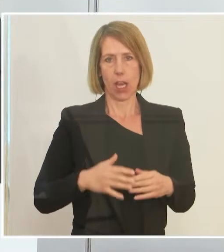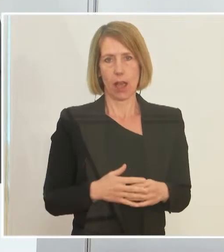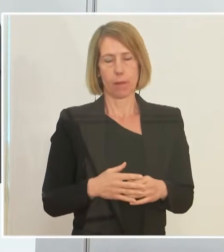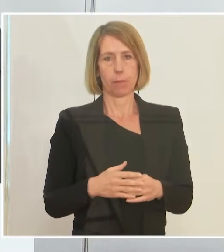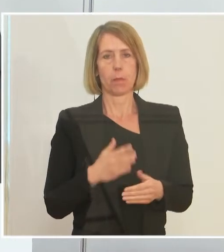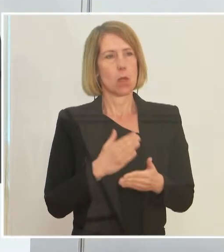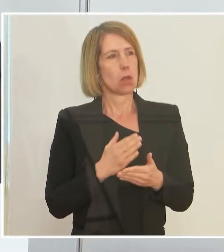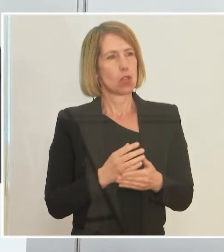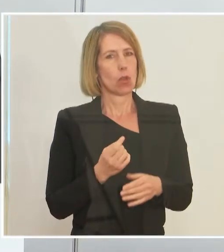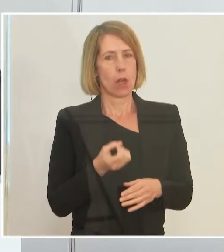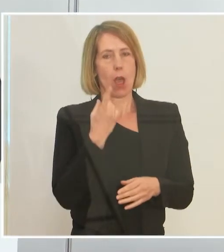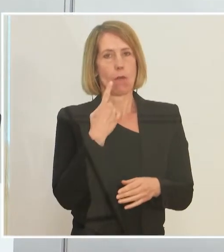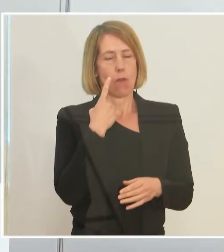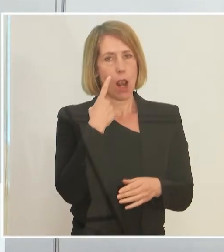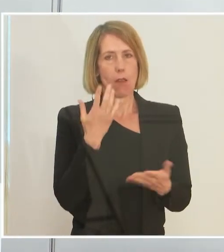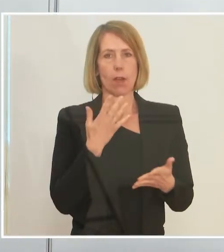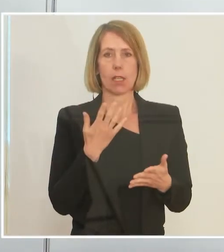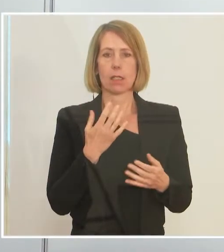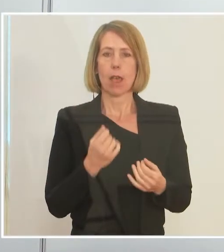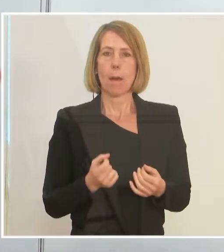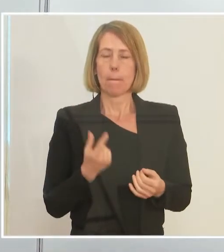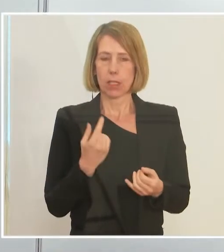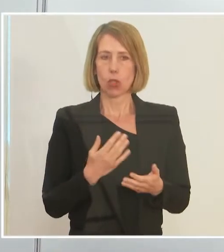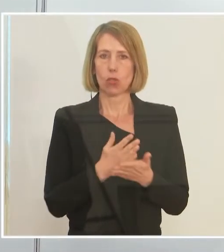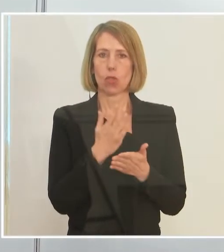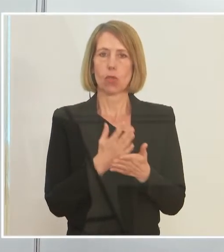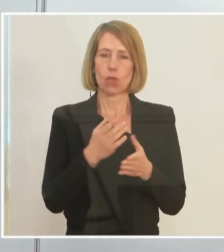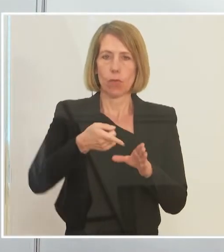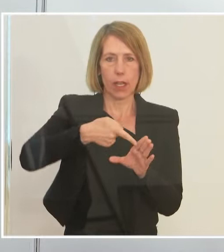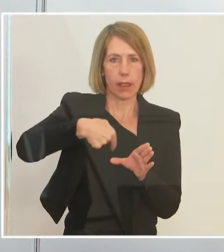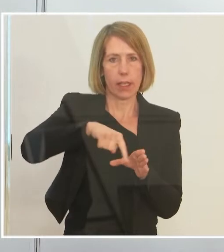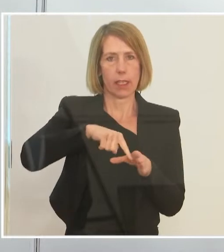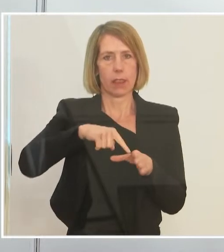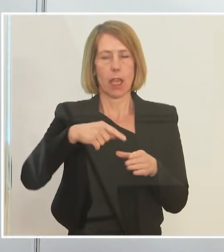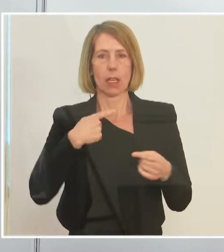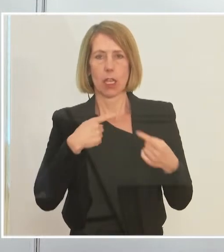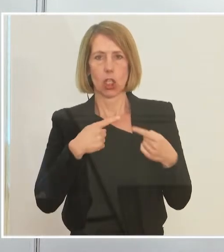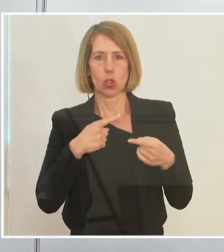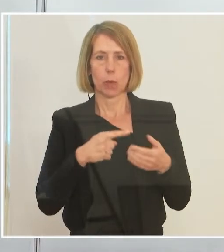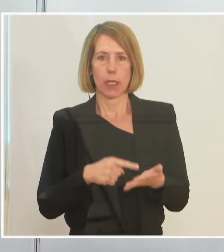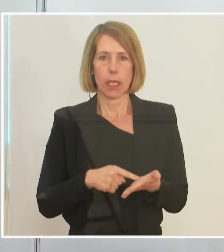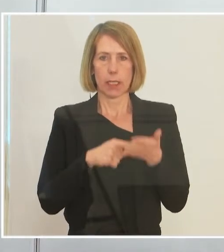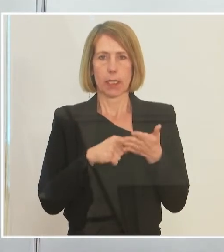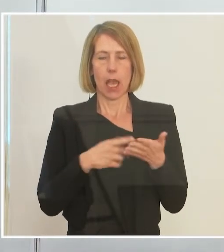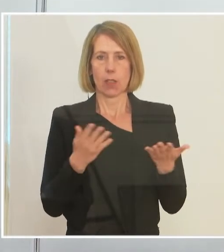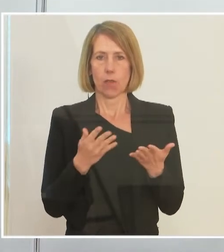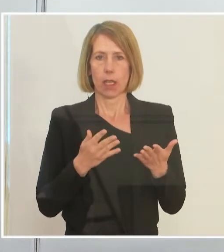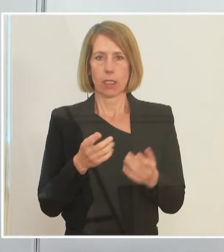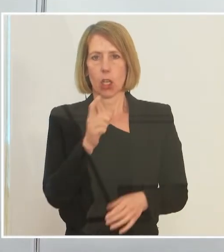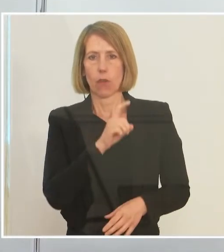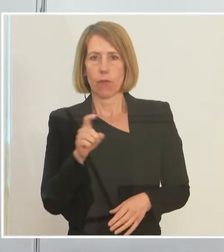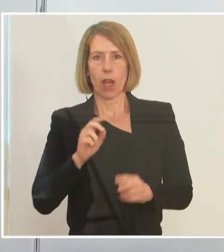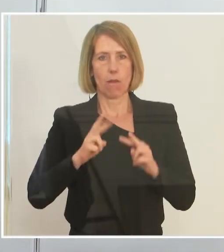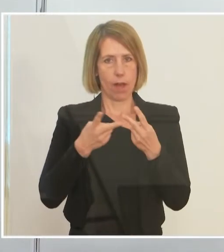ist ja bemerkenswert, dass eigentlich gerade auch in den internen Gesprächen es sich zeigt, dass die Fachwelt die